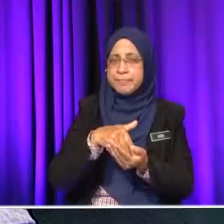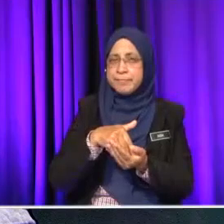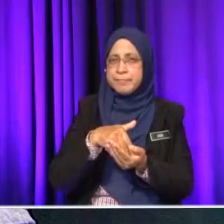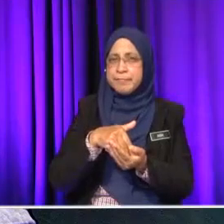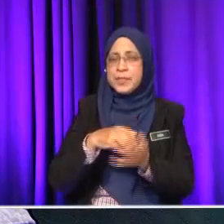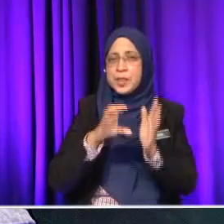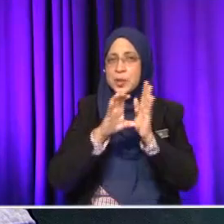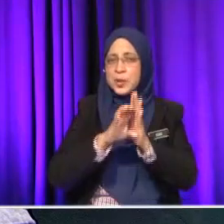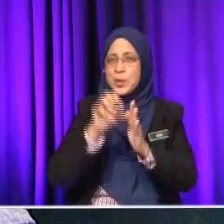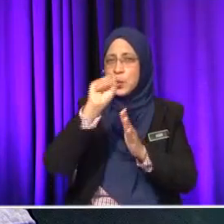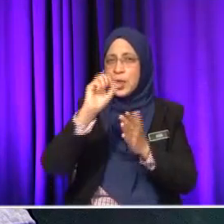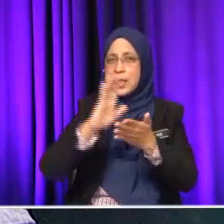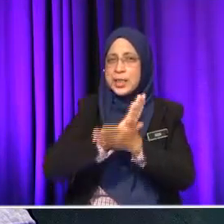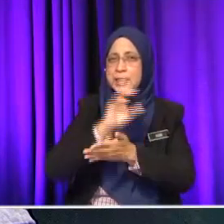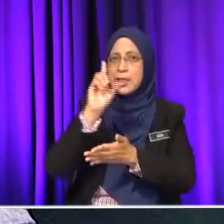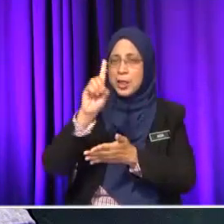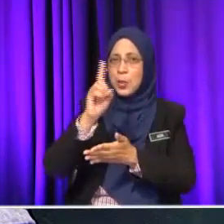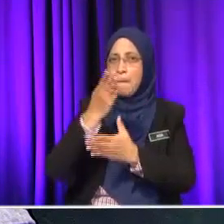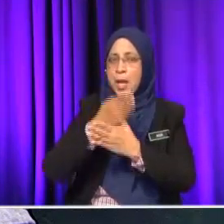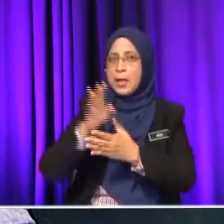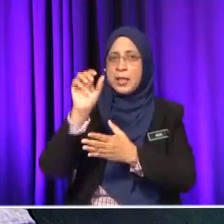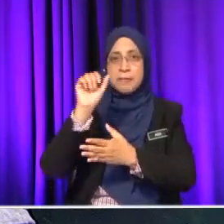Masih lagi contoh soalan kertas satu, bahagian A, ya. Okey.